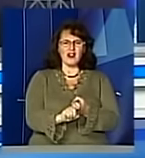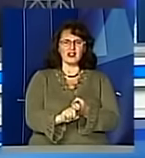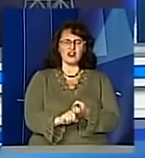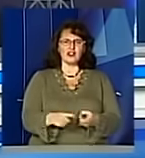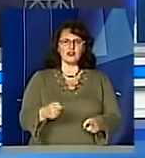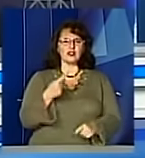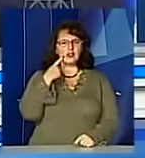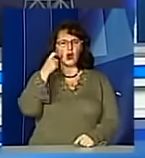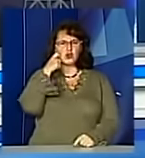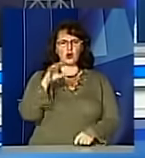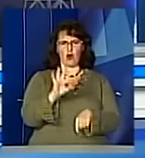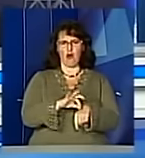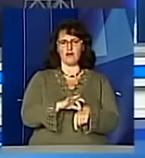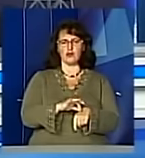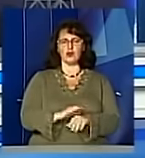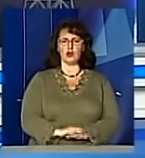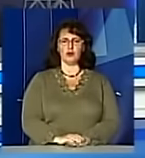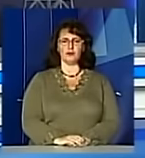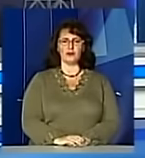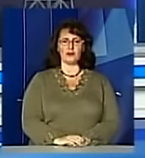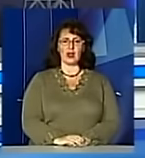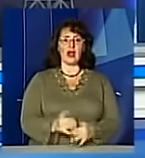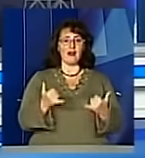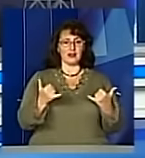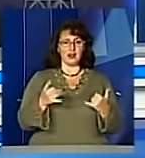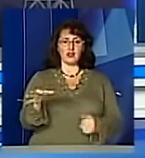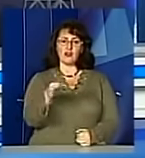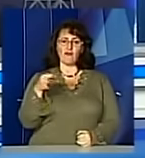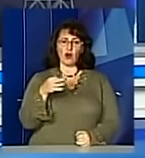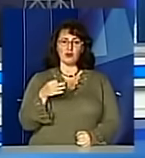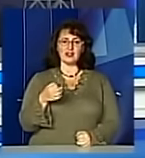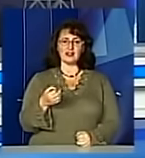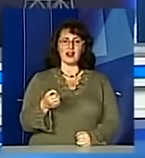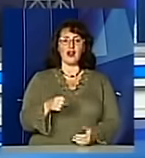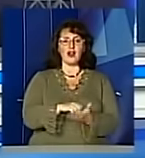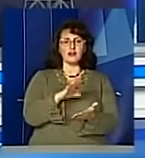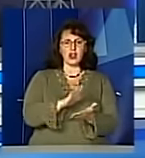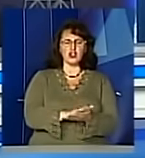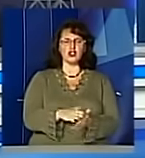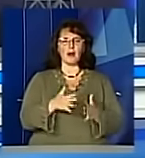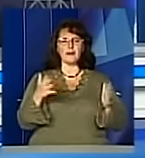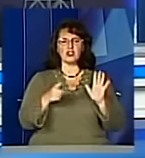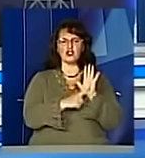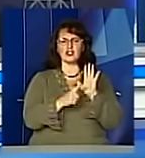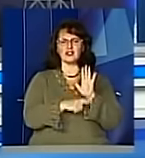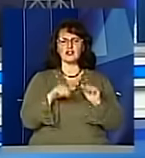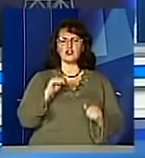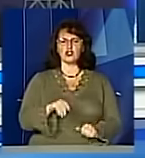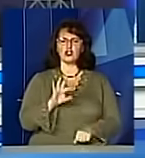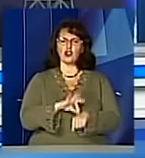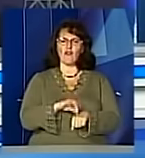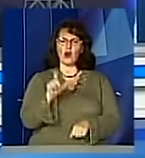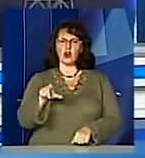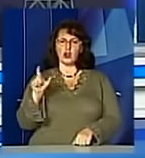недостатності наслідок цукрового діабету. Наразі ж в області налічується більше 60 тисяч хворих на діабет, з яких